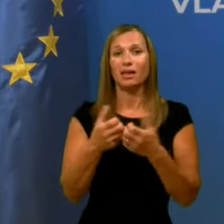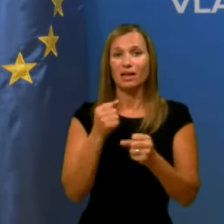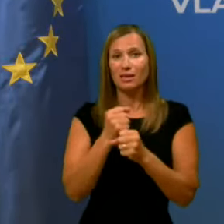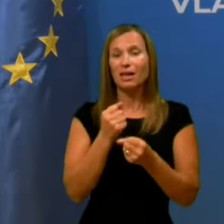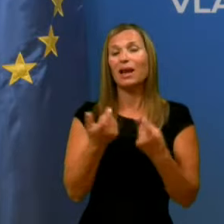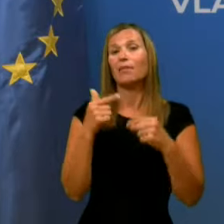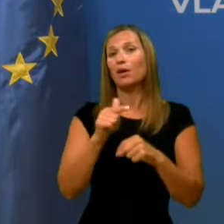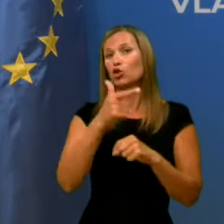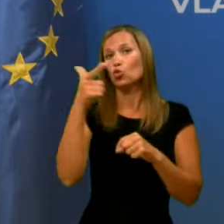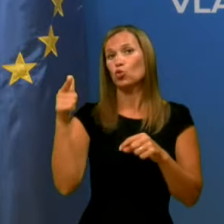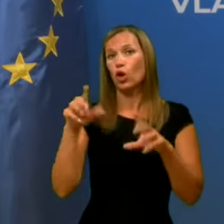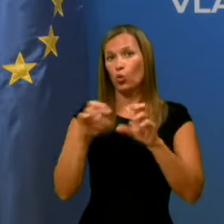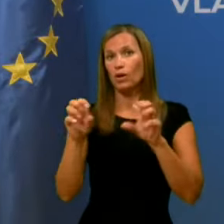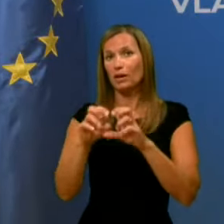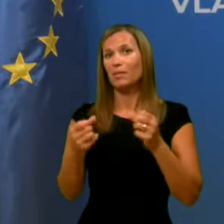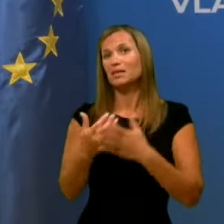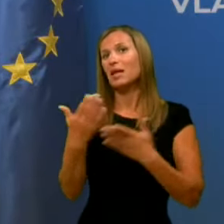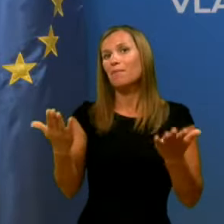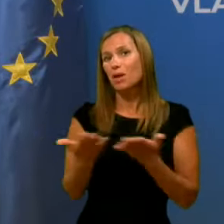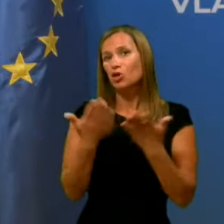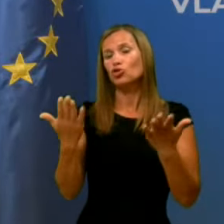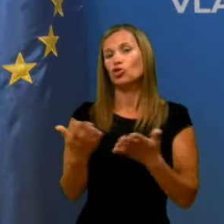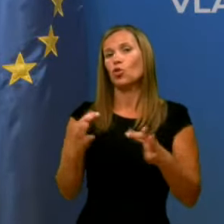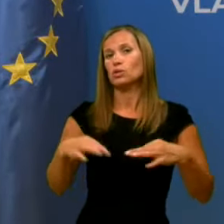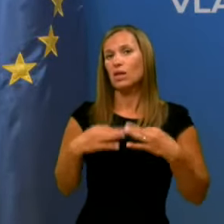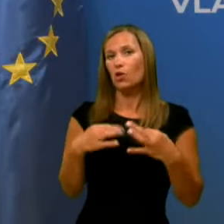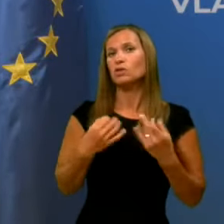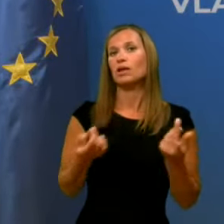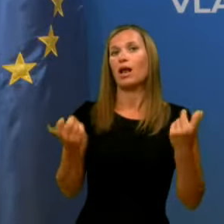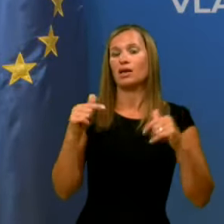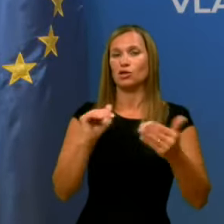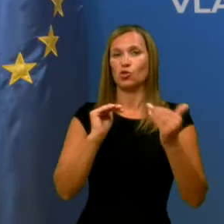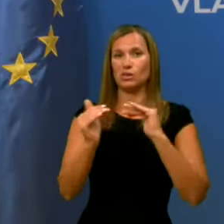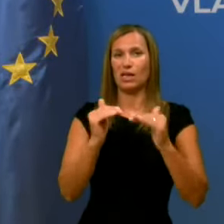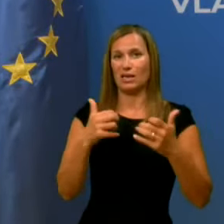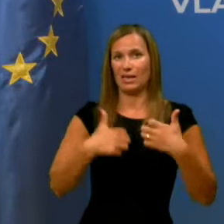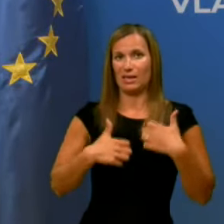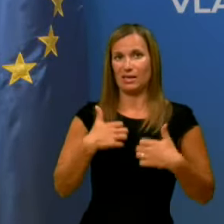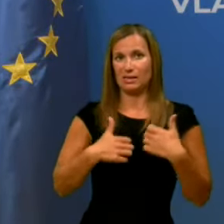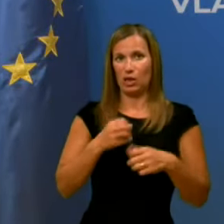blažitev zdravstvene ali pa socialne krize korona.